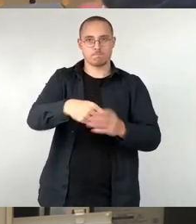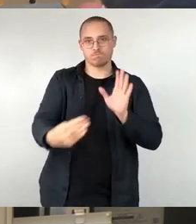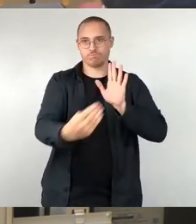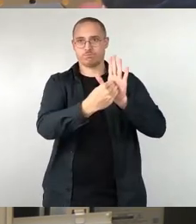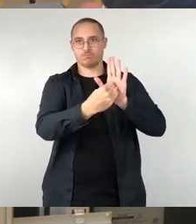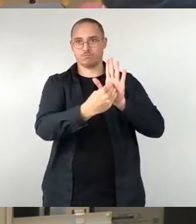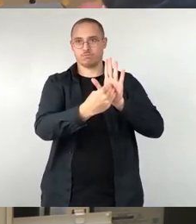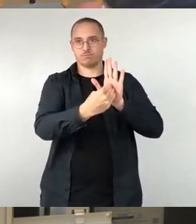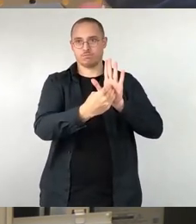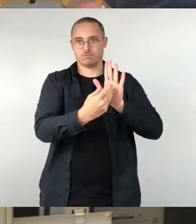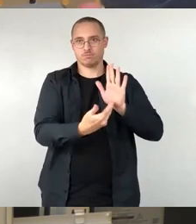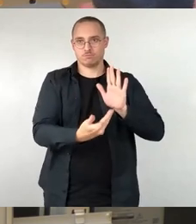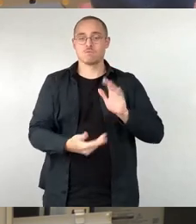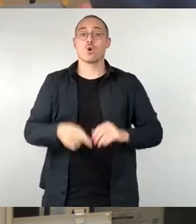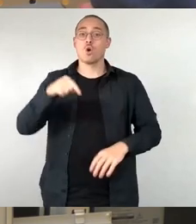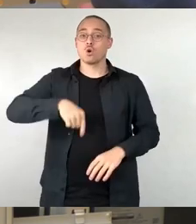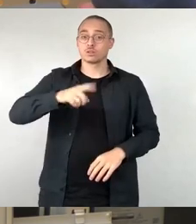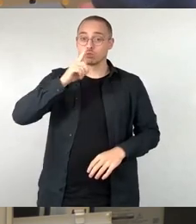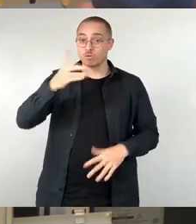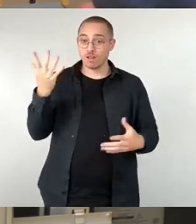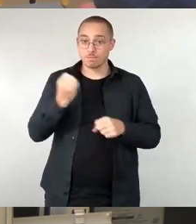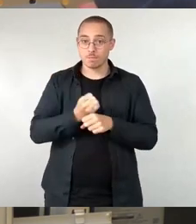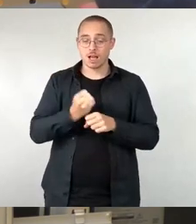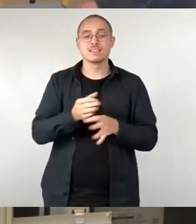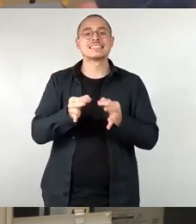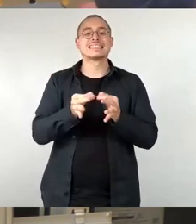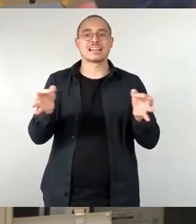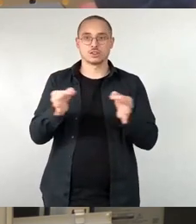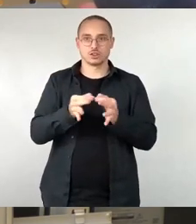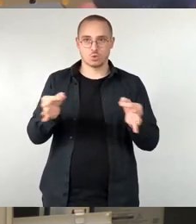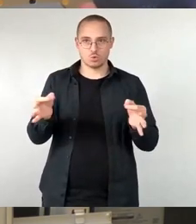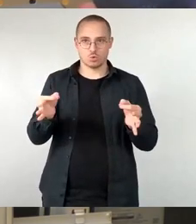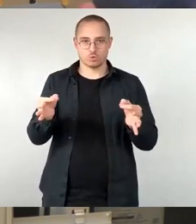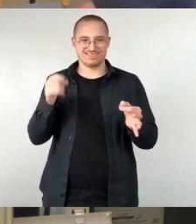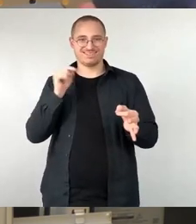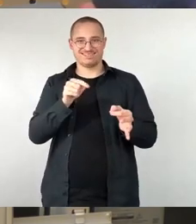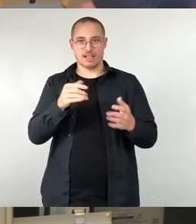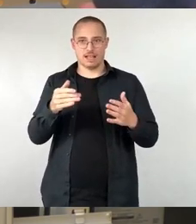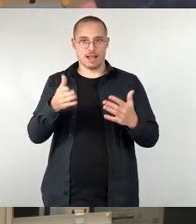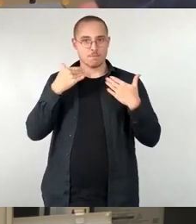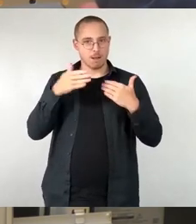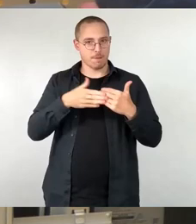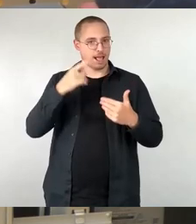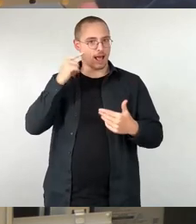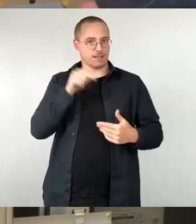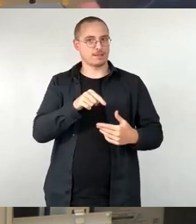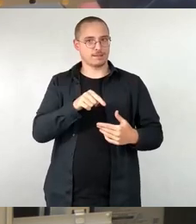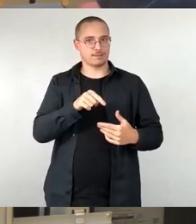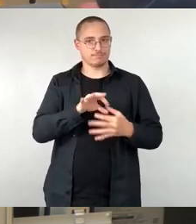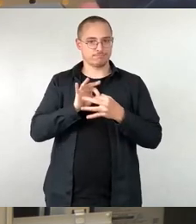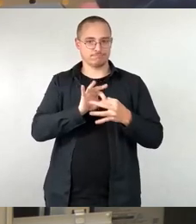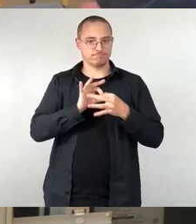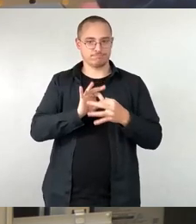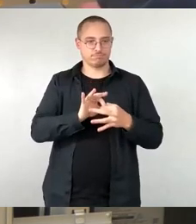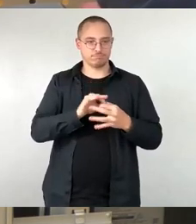heute machen wir nur die Satzung des Klimabeirats, beziehungsweise wir umgangssprachlich